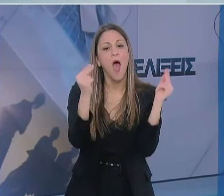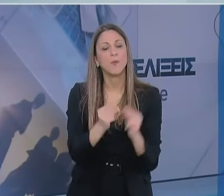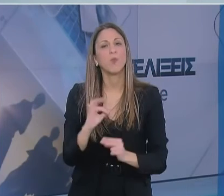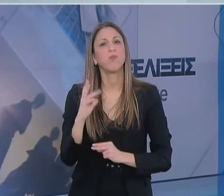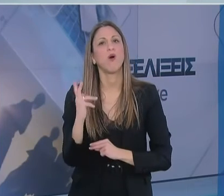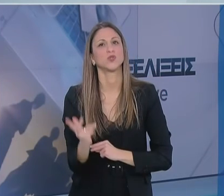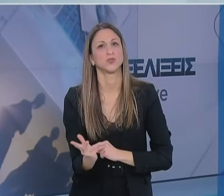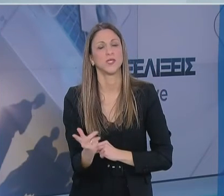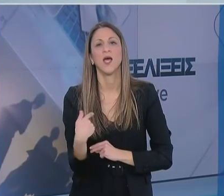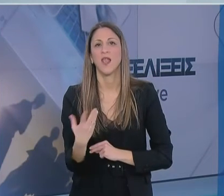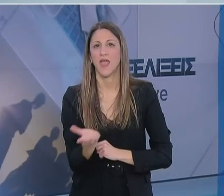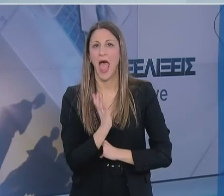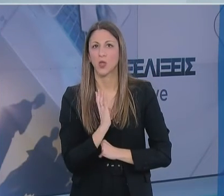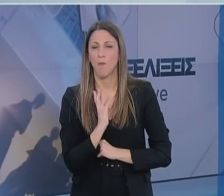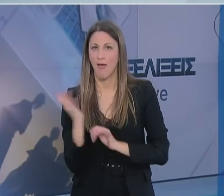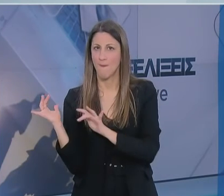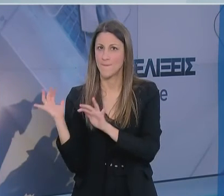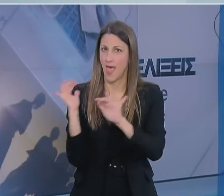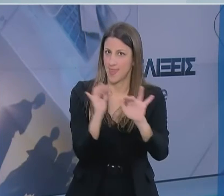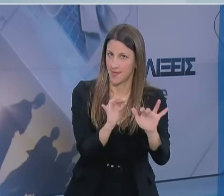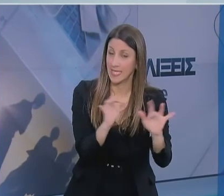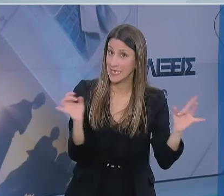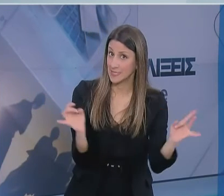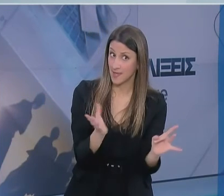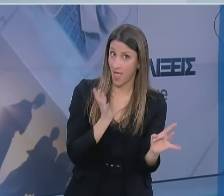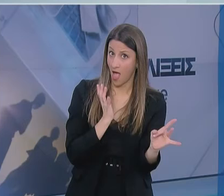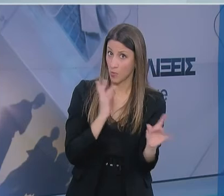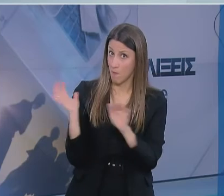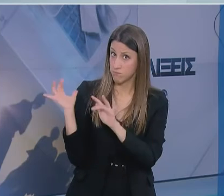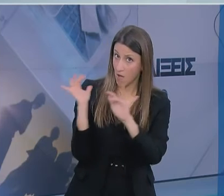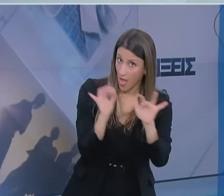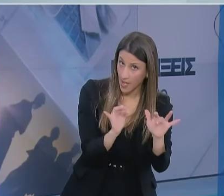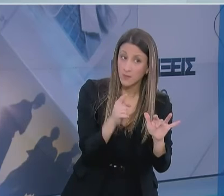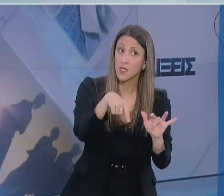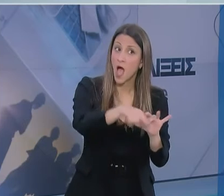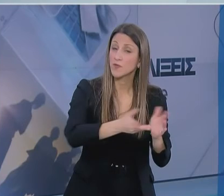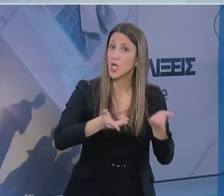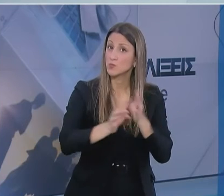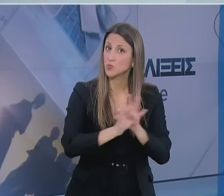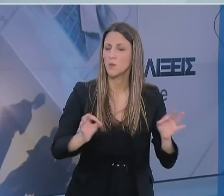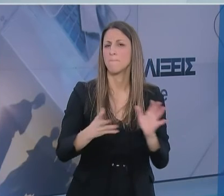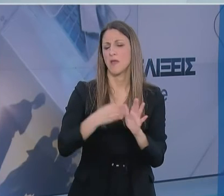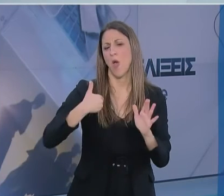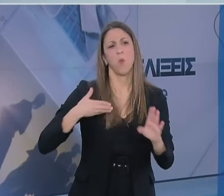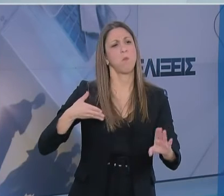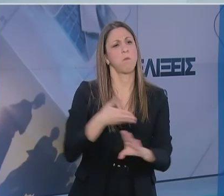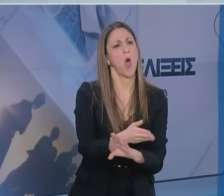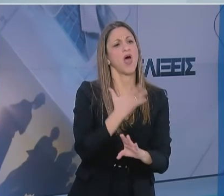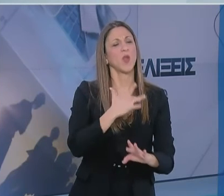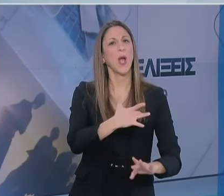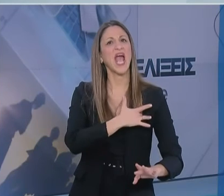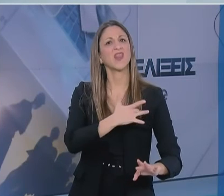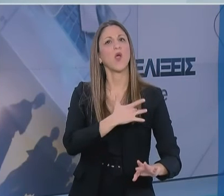ανταποκρισιμότητα του συστήματος, δηλαδή κατά πόσον ένα σύστημα υγείας ανταποκρίνεται στις ανάγκες των ασθενών. Και το δικό μας σύστημα υγείας